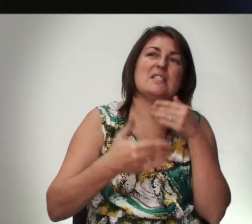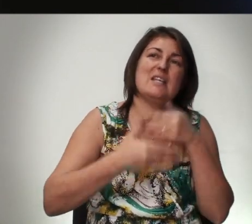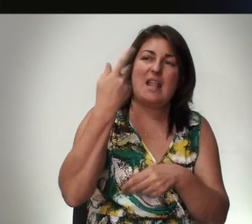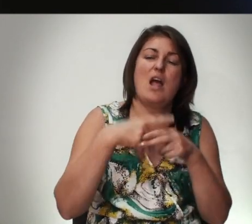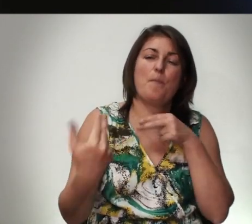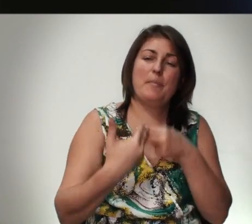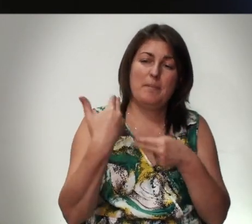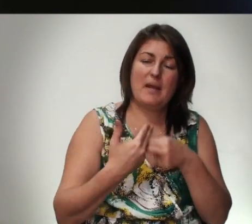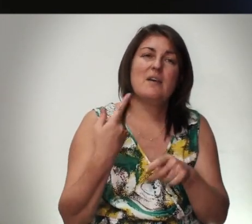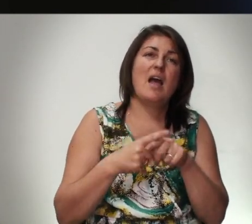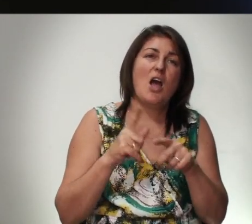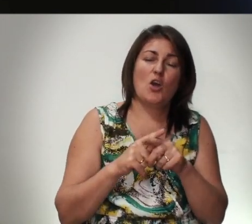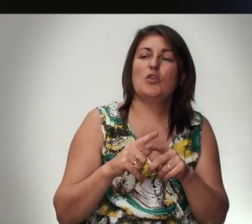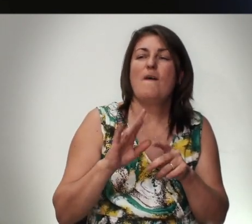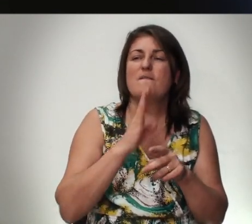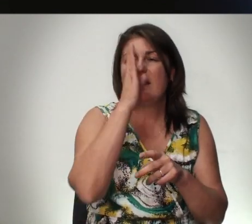Препятствие Это